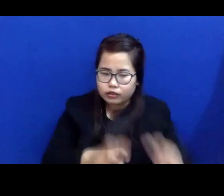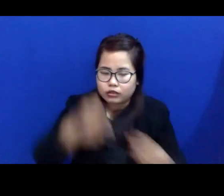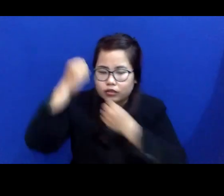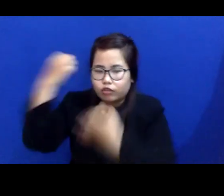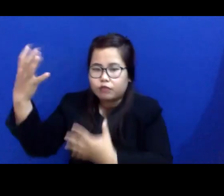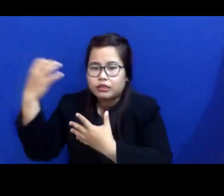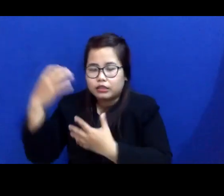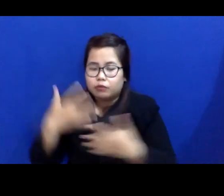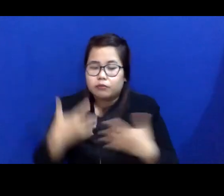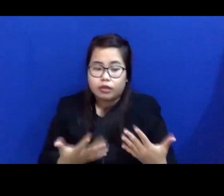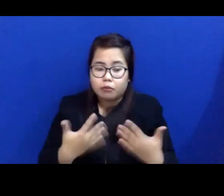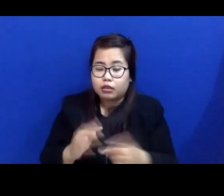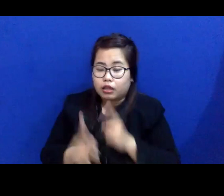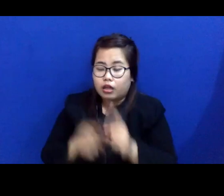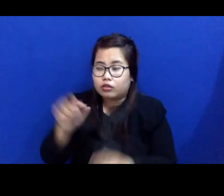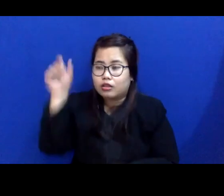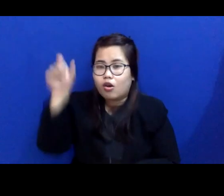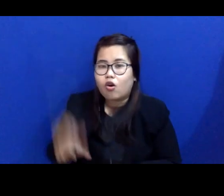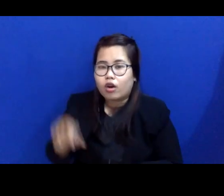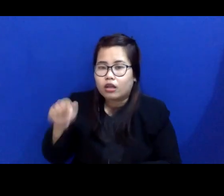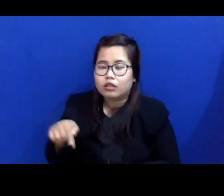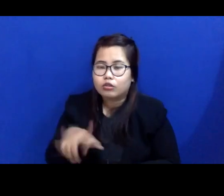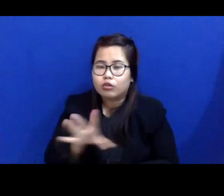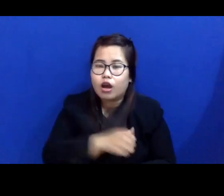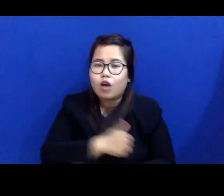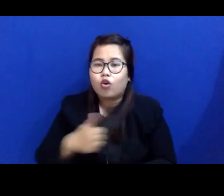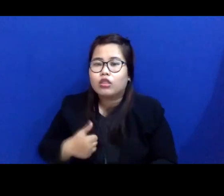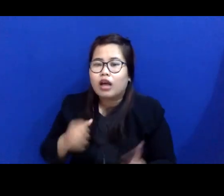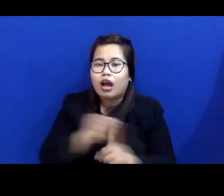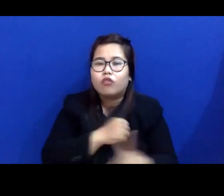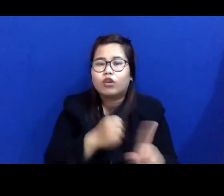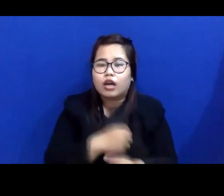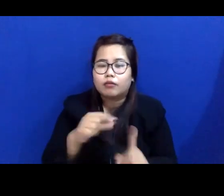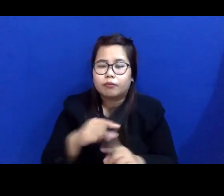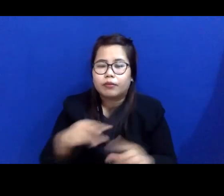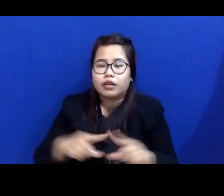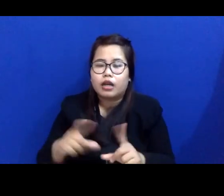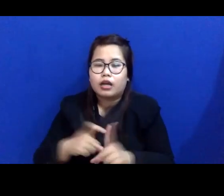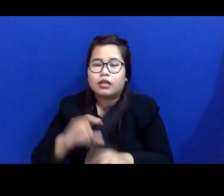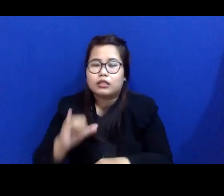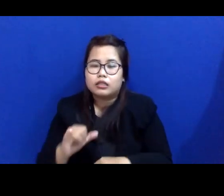seseorang itu anggota advokat peradisay atau bukan.